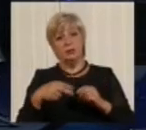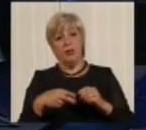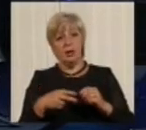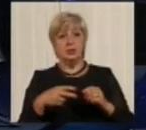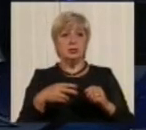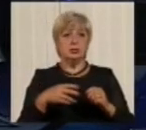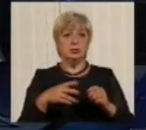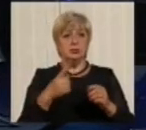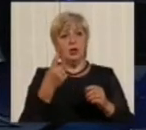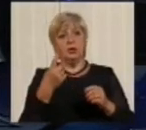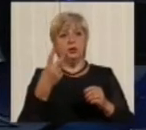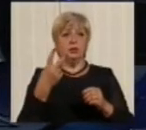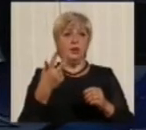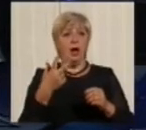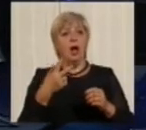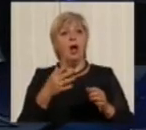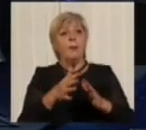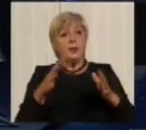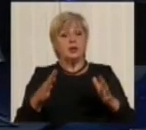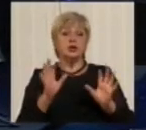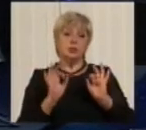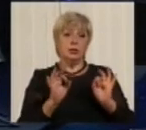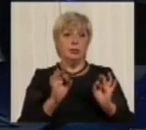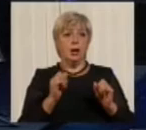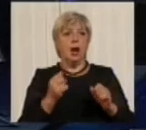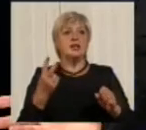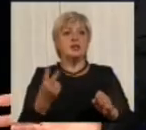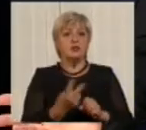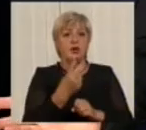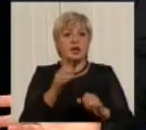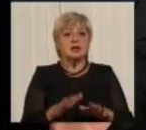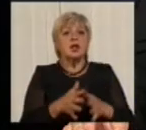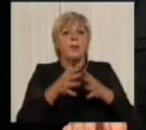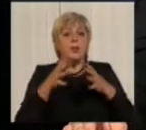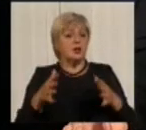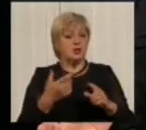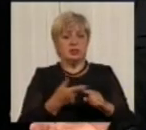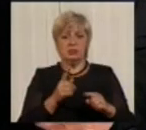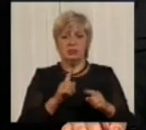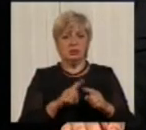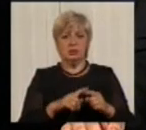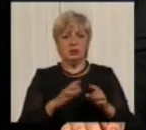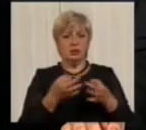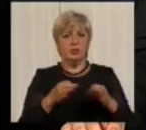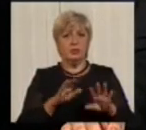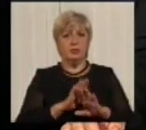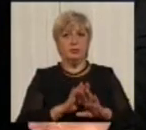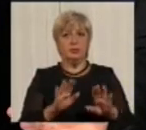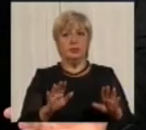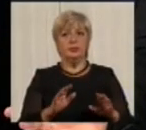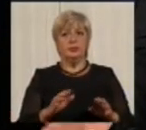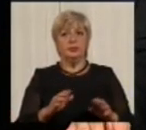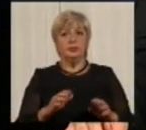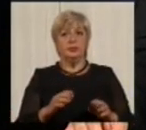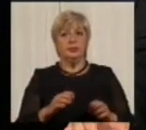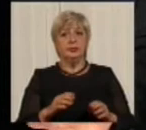впливає. Але коли їх в два рази більше, як ми можемо дивитись на вулицях нашого міста та на вулицях інших великих місць, то